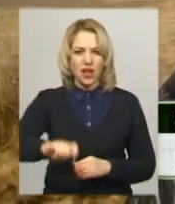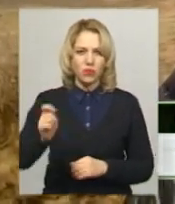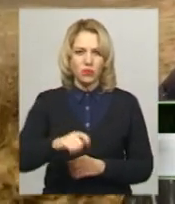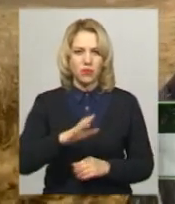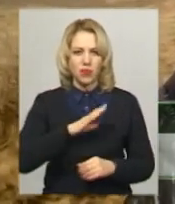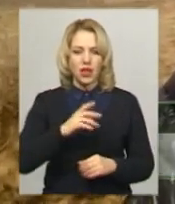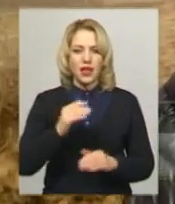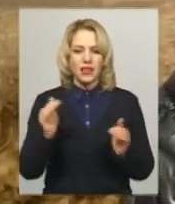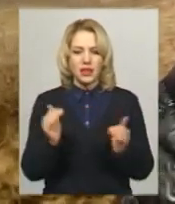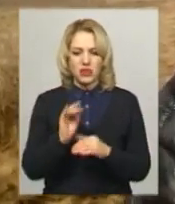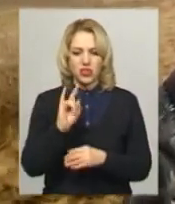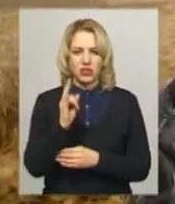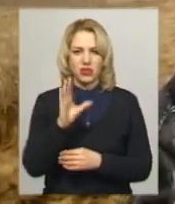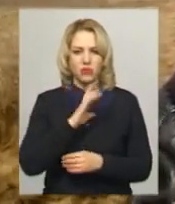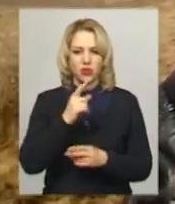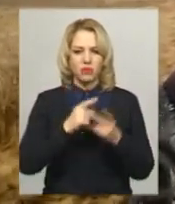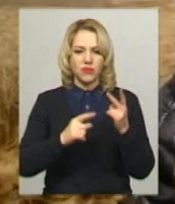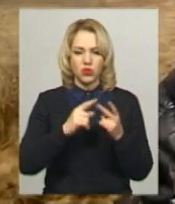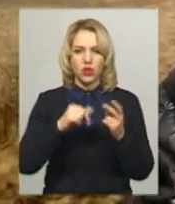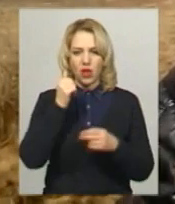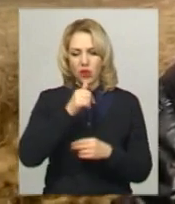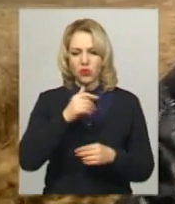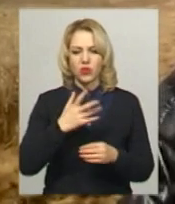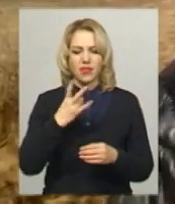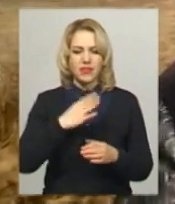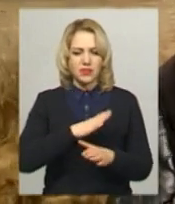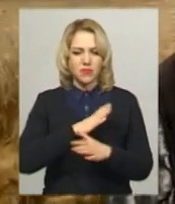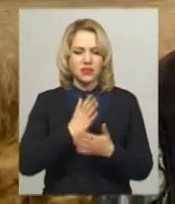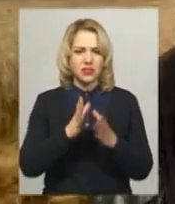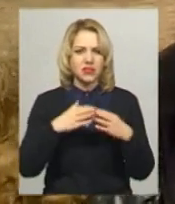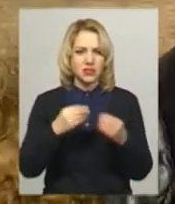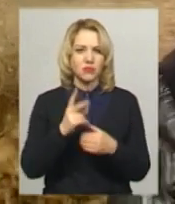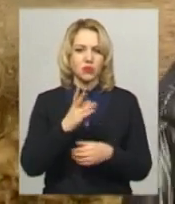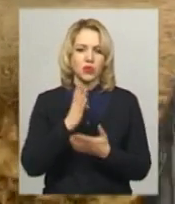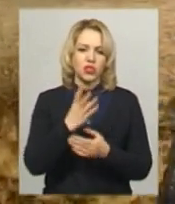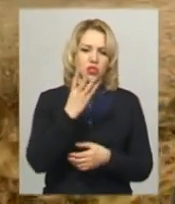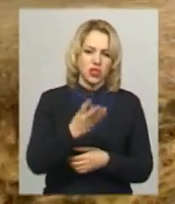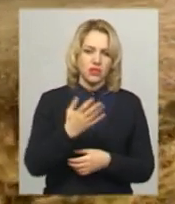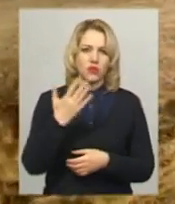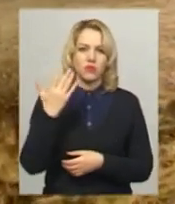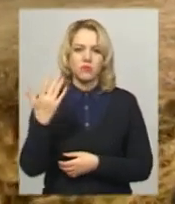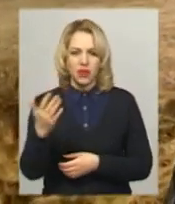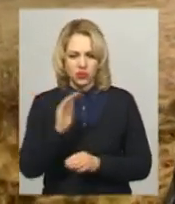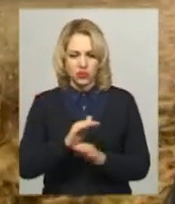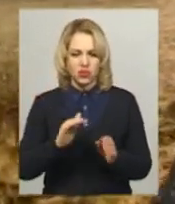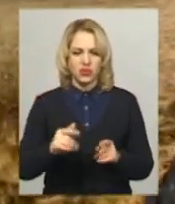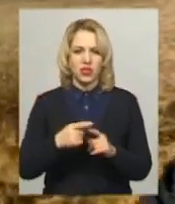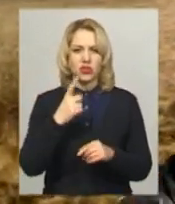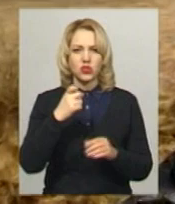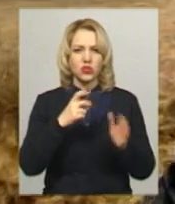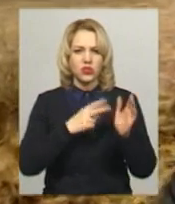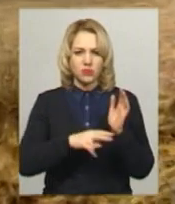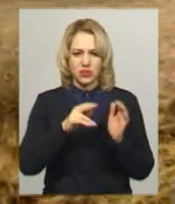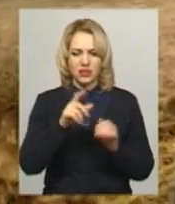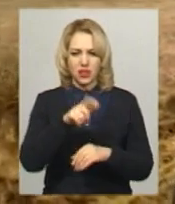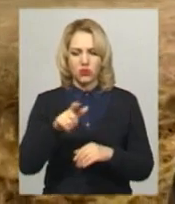дитині – півтора роки. Їх всіх порубали на смерть. Є цілі списки сімей, де було по четверо, по п'ятеро дітей. Ще 180 людей були скалічені і за